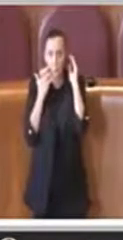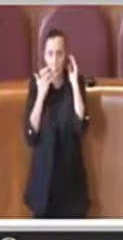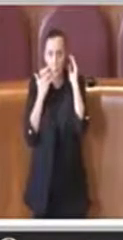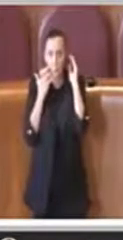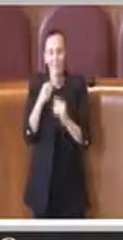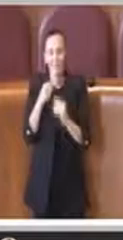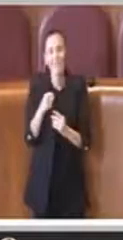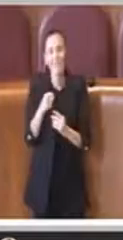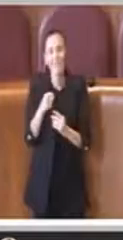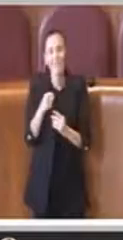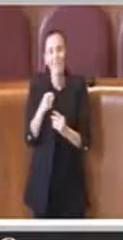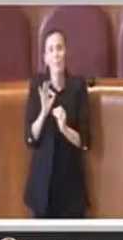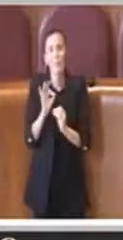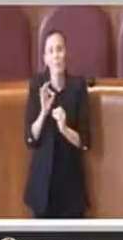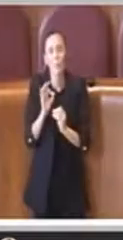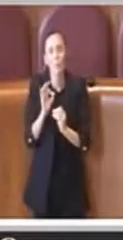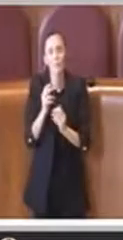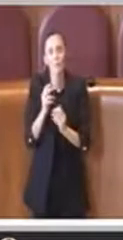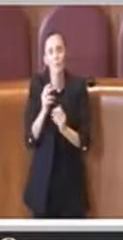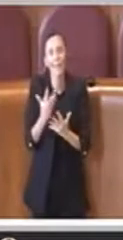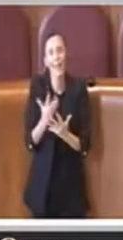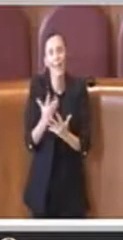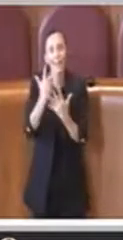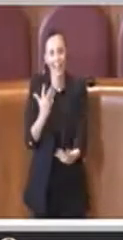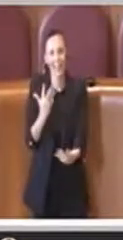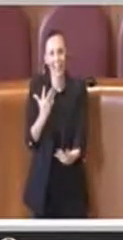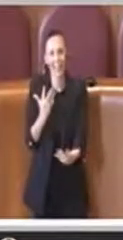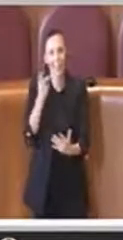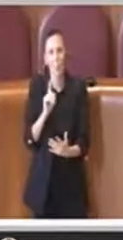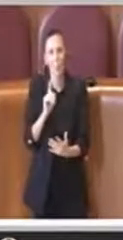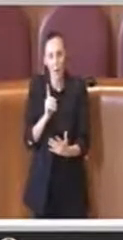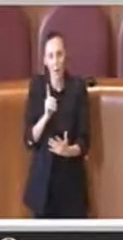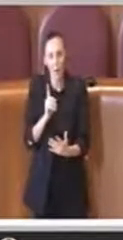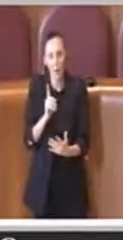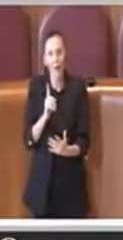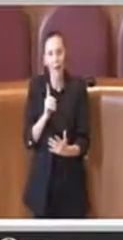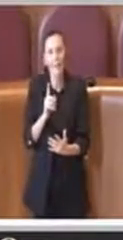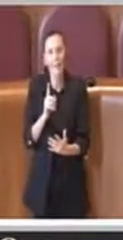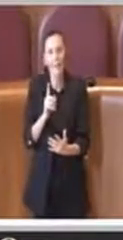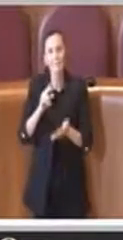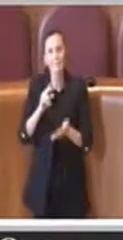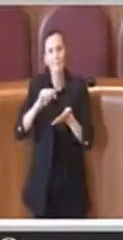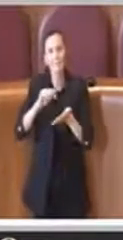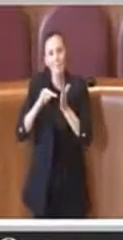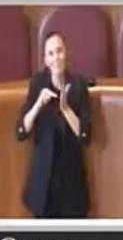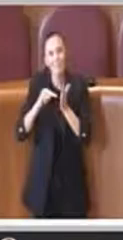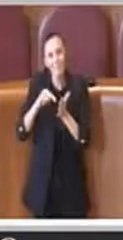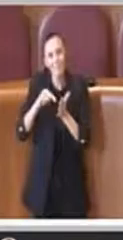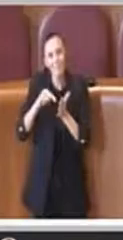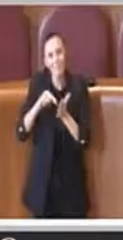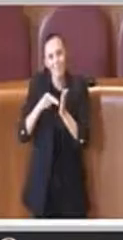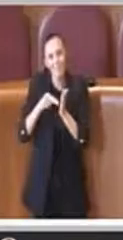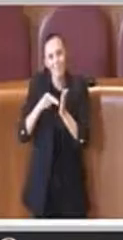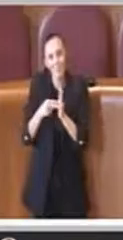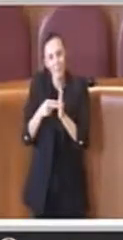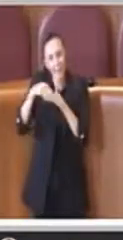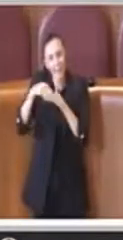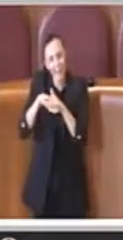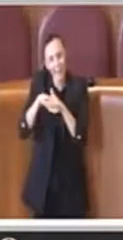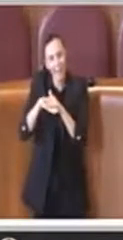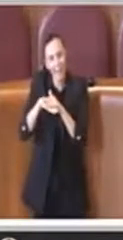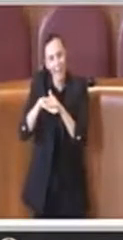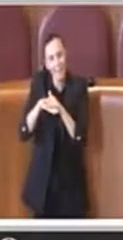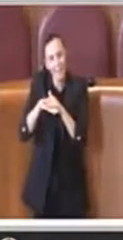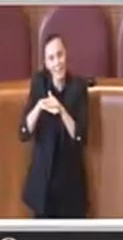'esistenza di vincoli che ne impediscono l'adozione. Ora riteniamo importante